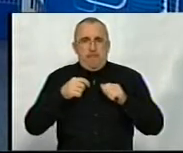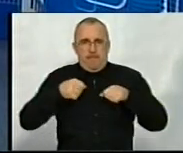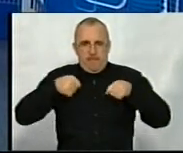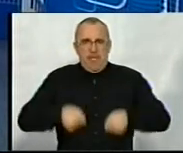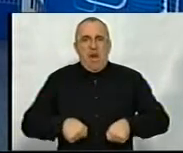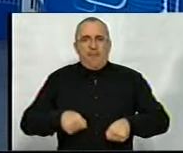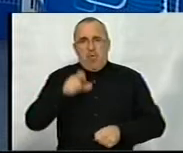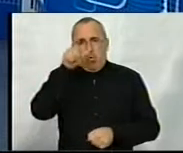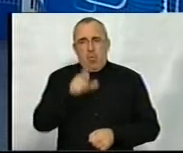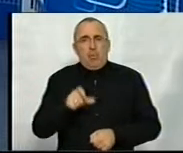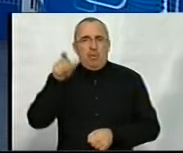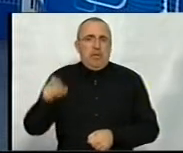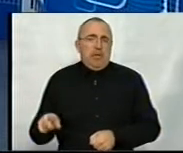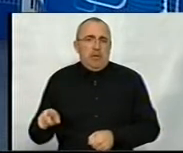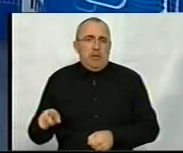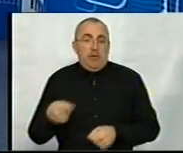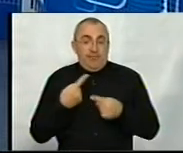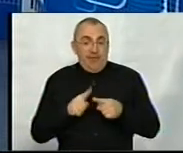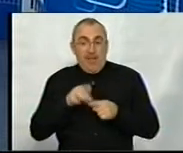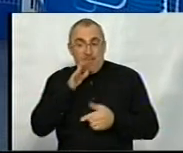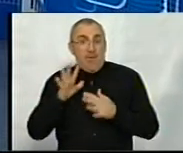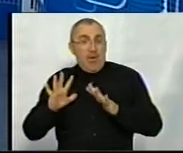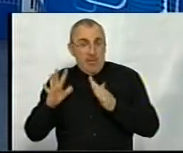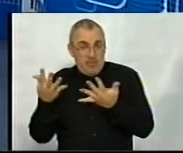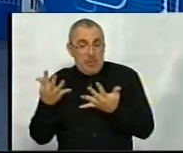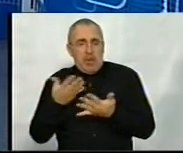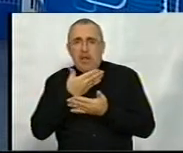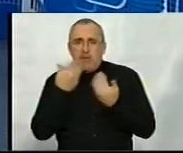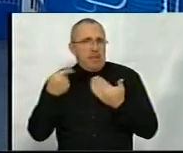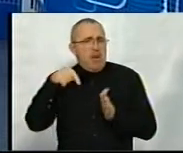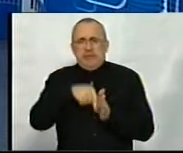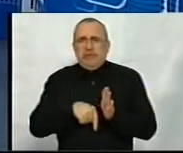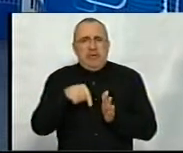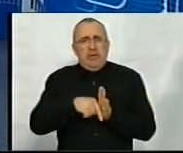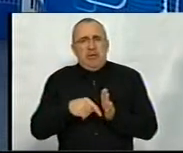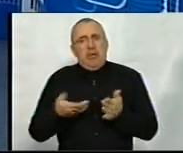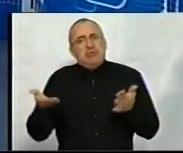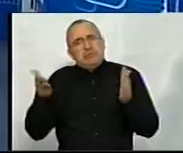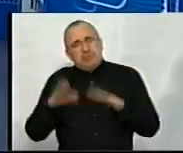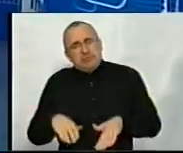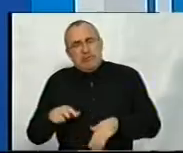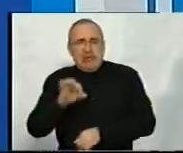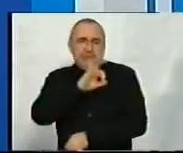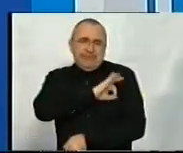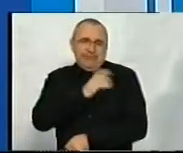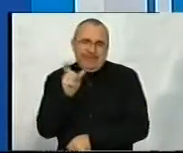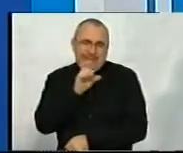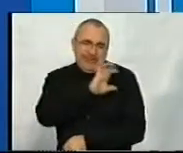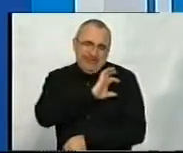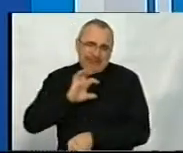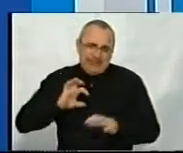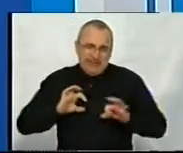скажімо так? Ну, в даному випадку немає значення, чи залишився синець, чи є